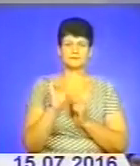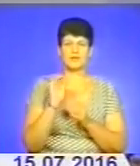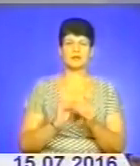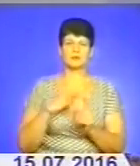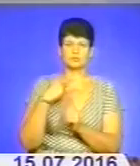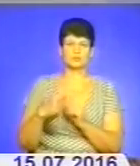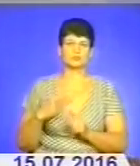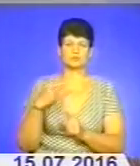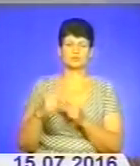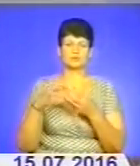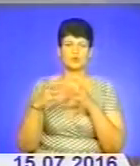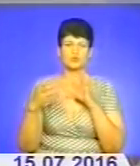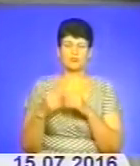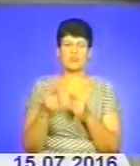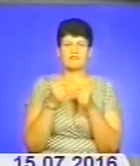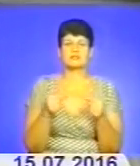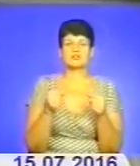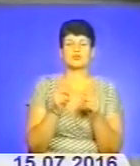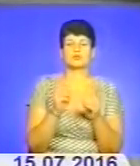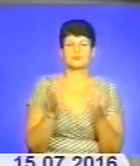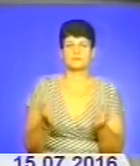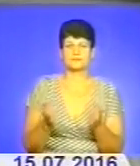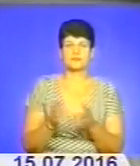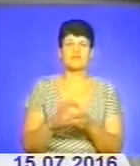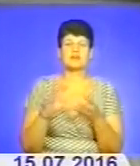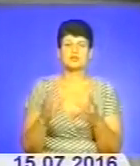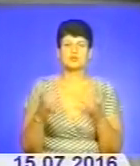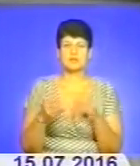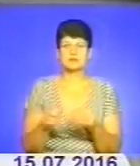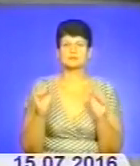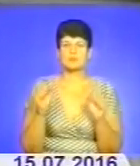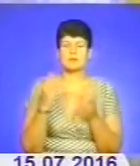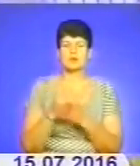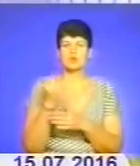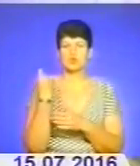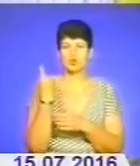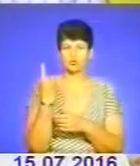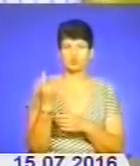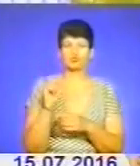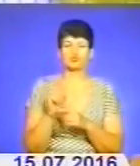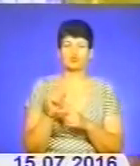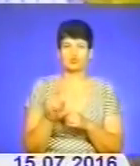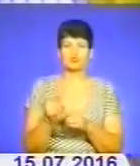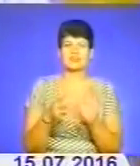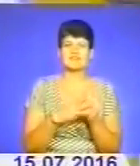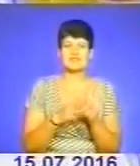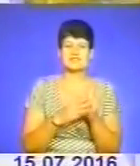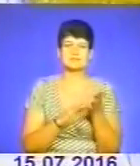сума, і визначається, хто який. В результаті спортсмени мають одну золоту і вісім срібних нагород.